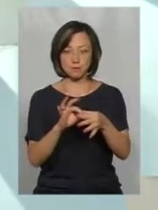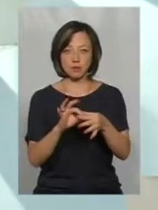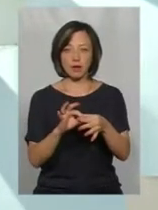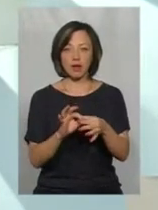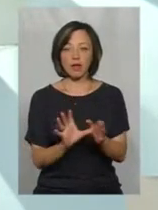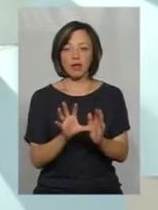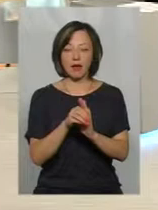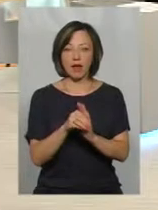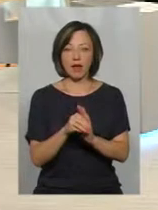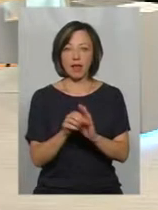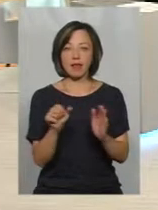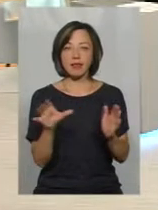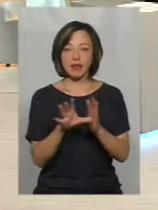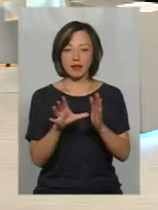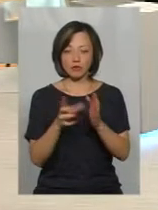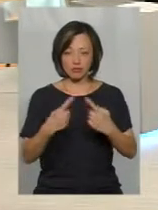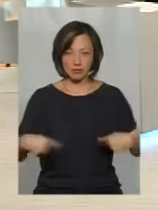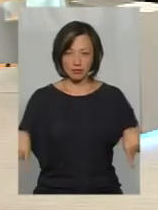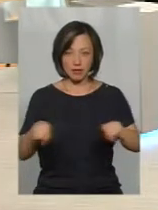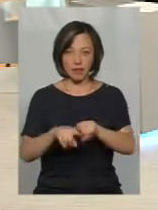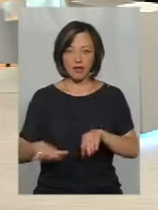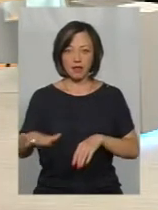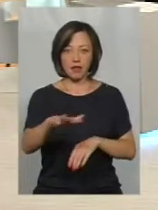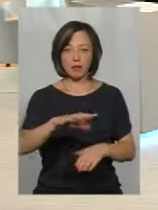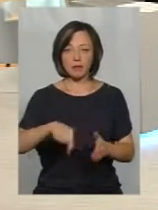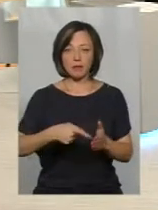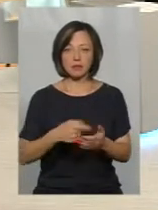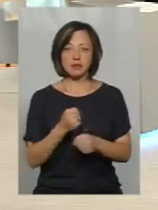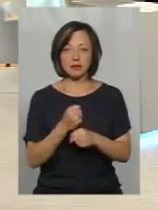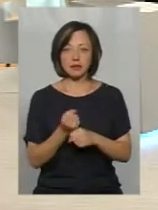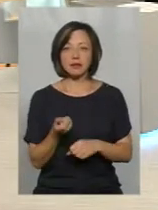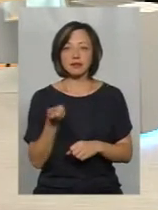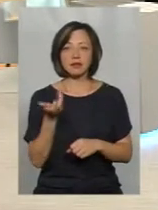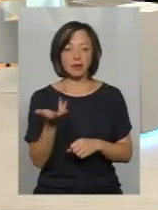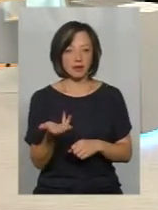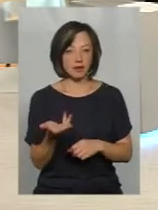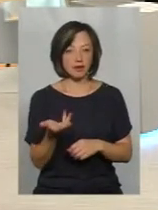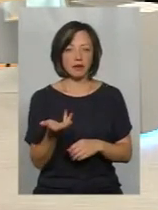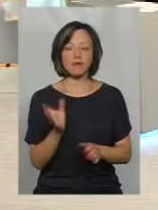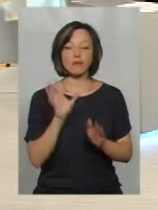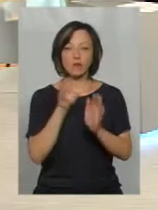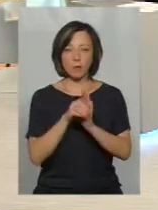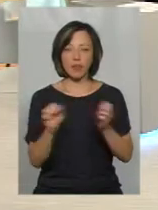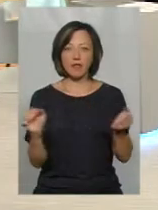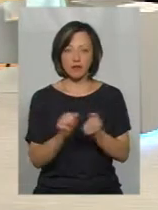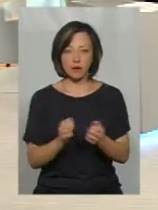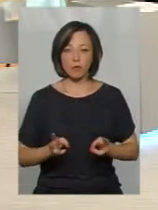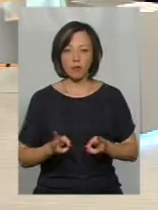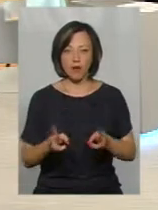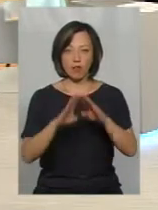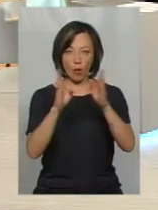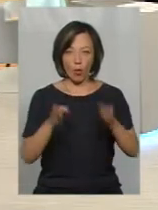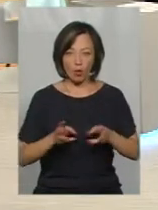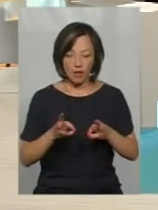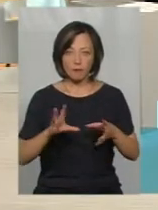енергетичне кільце. На території міста діють вже декілька, в тому числі, і твердопаливних котелень.